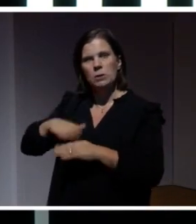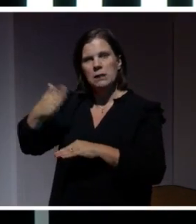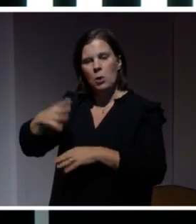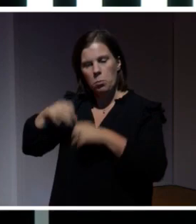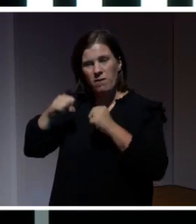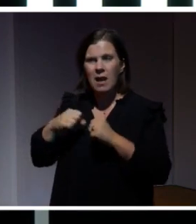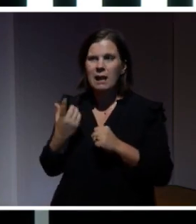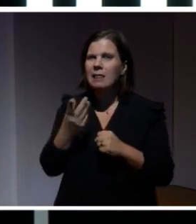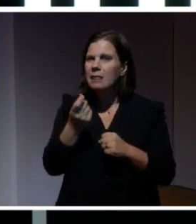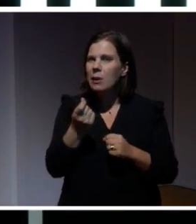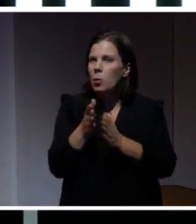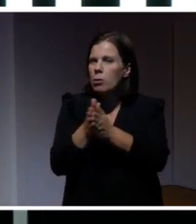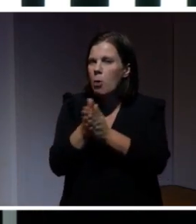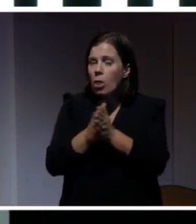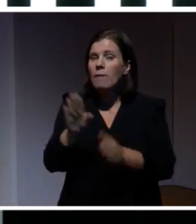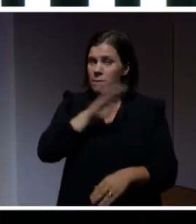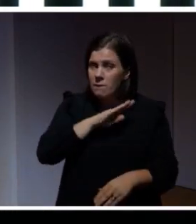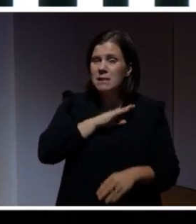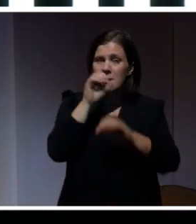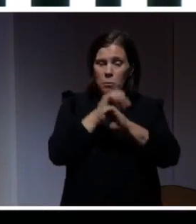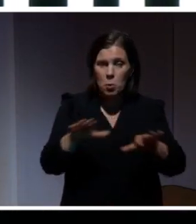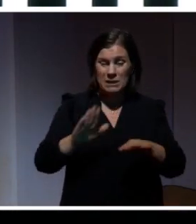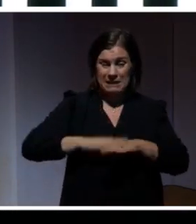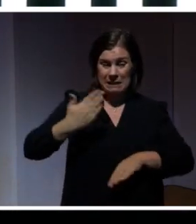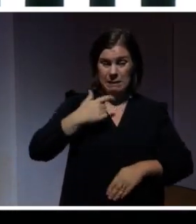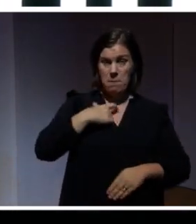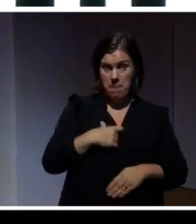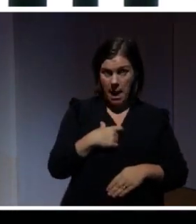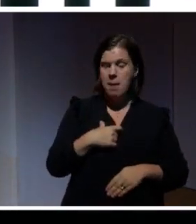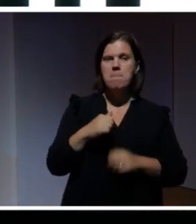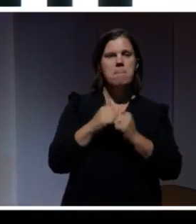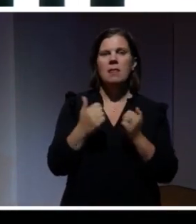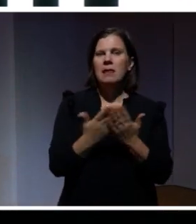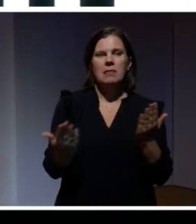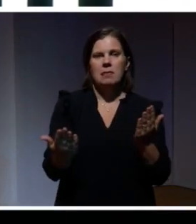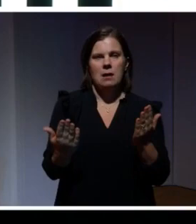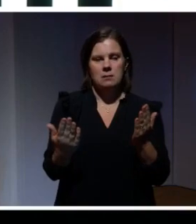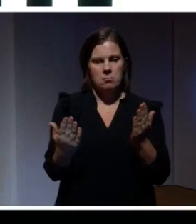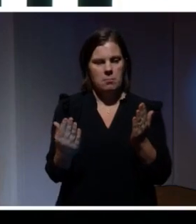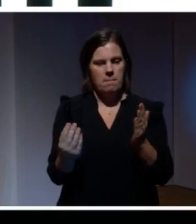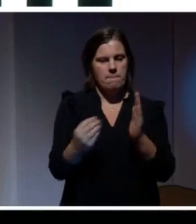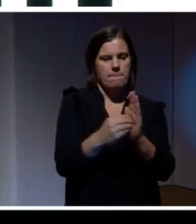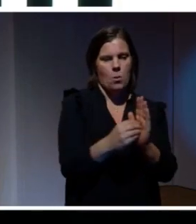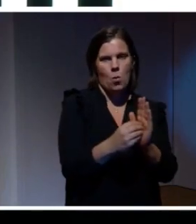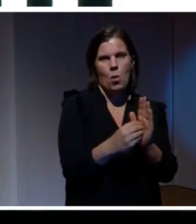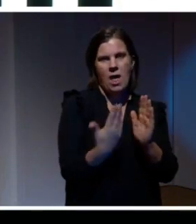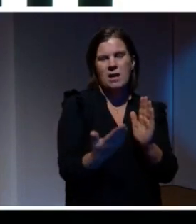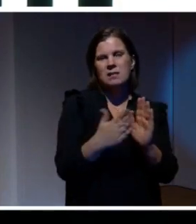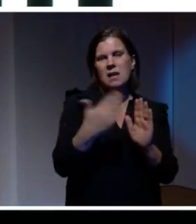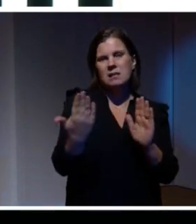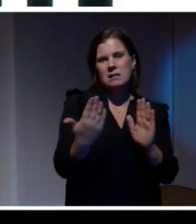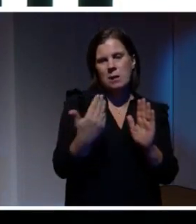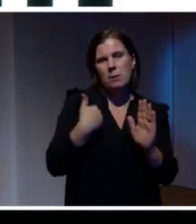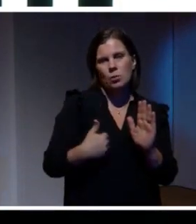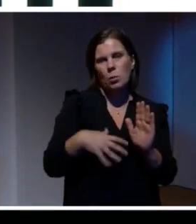blir ju lite utmanande, därför att det kan ju finnas information som är väldigt känslig för mig, men inte faller in i kategorin känsliga personuppgifter. Då har jag ingen